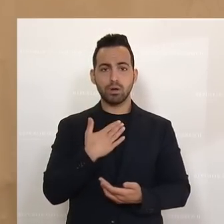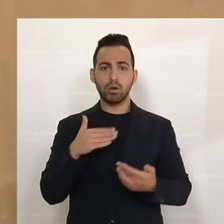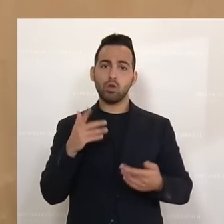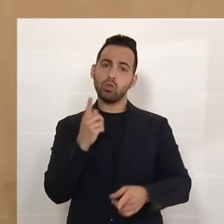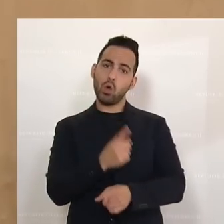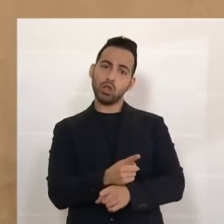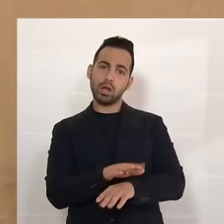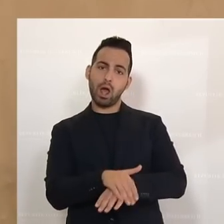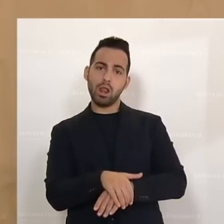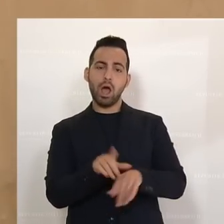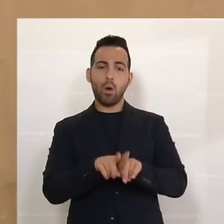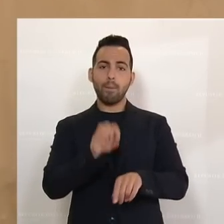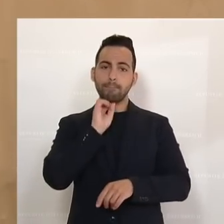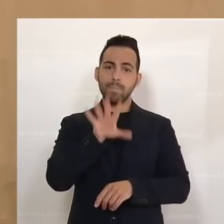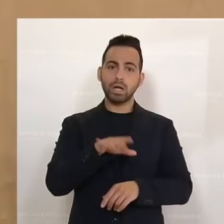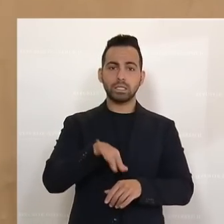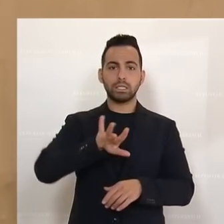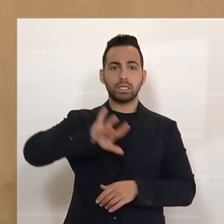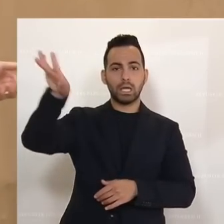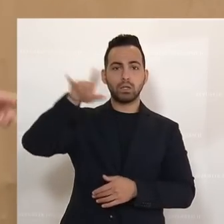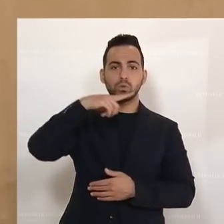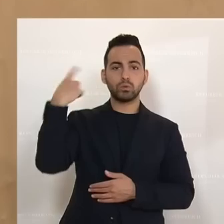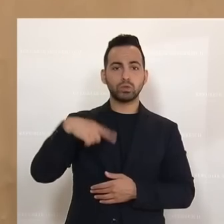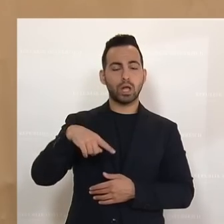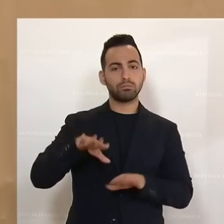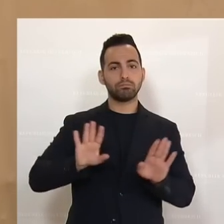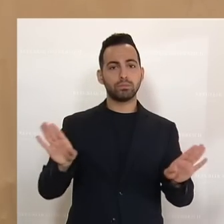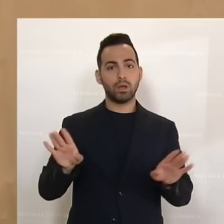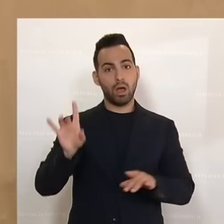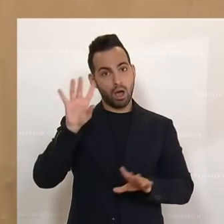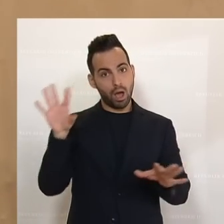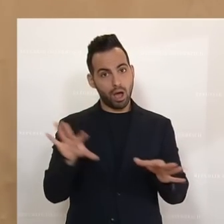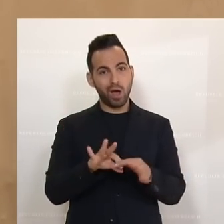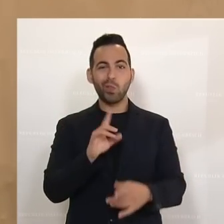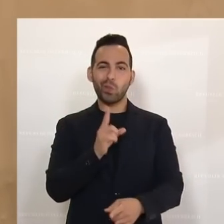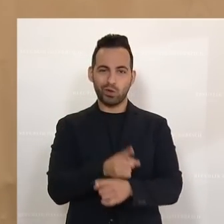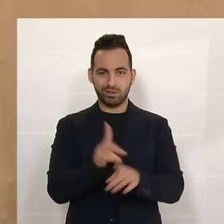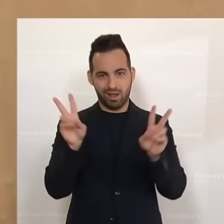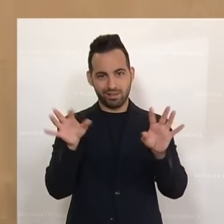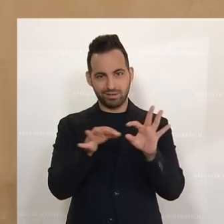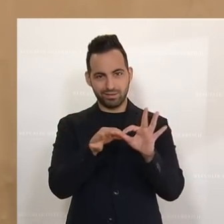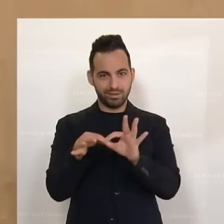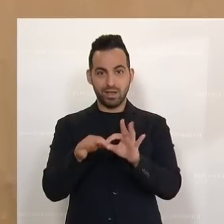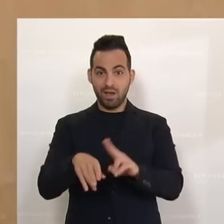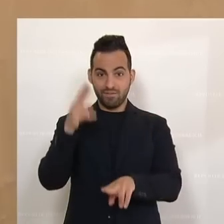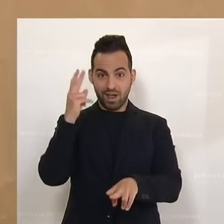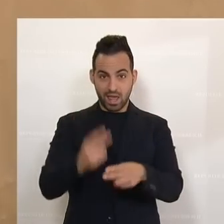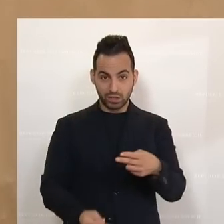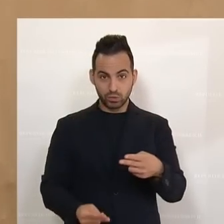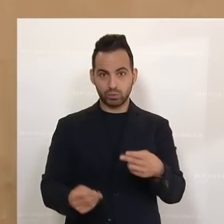neutral und möchte sich hier nicht gegen Russland wenden. Apropos Neutralität, die Verletzung dieses